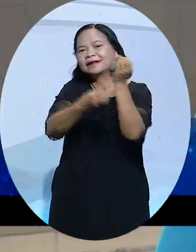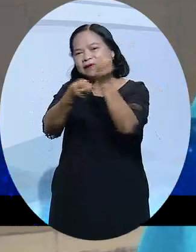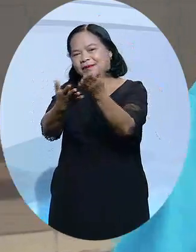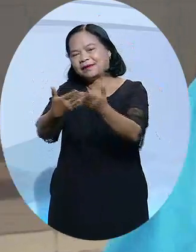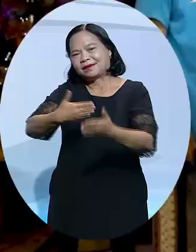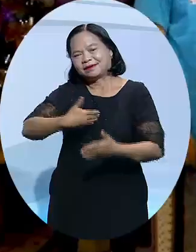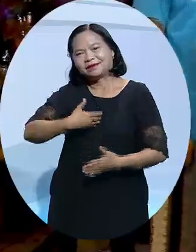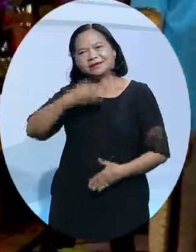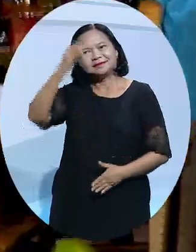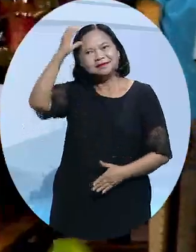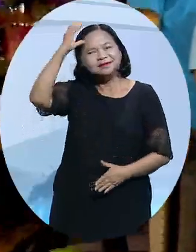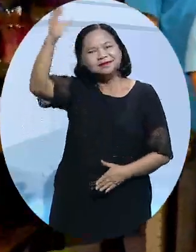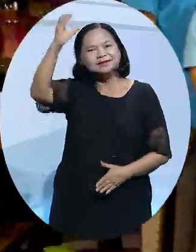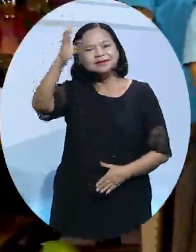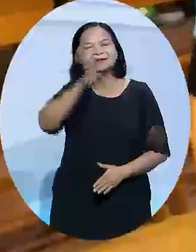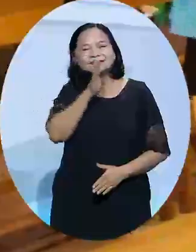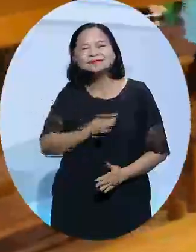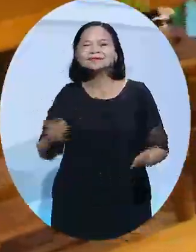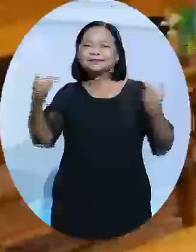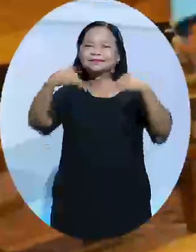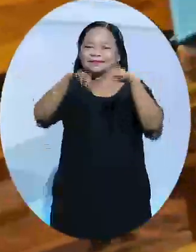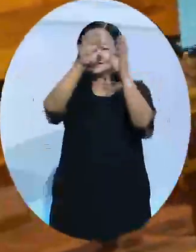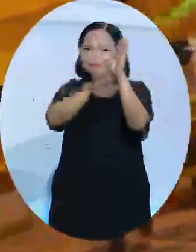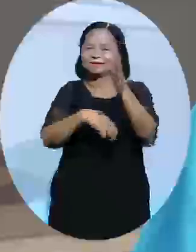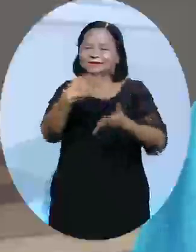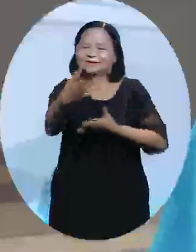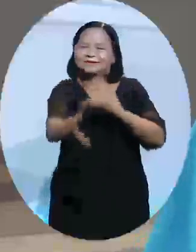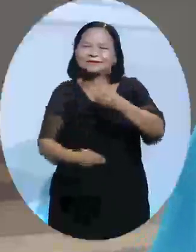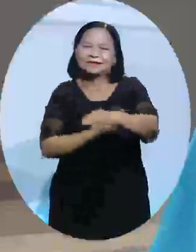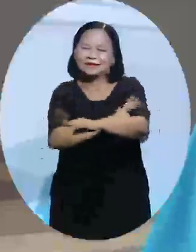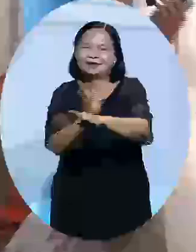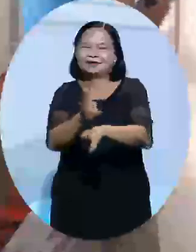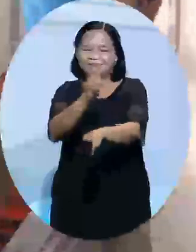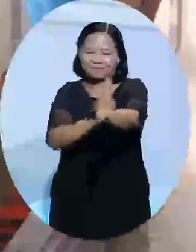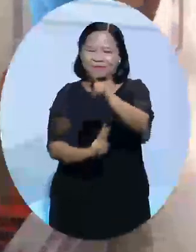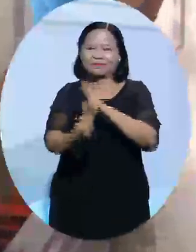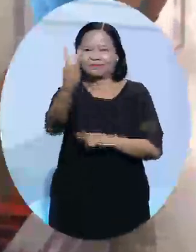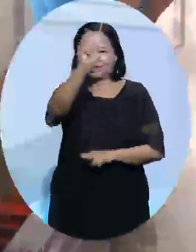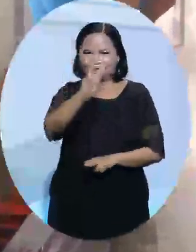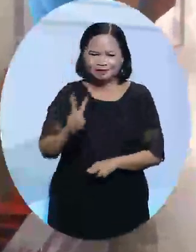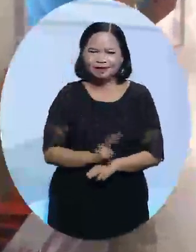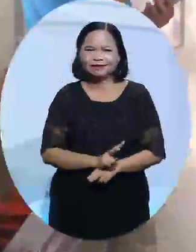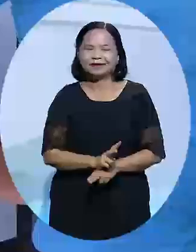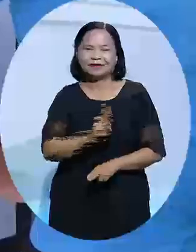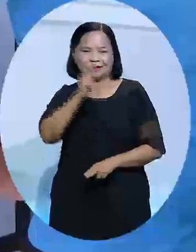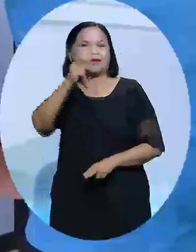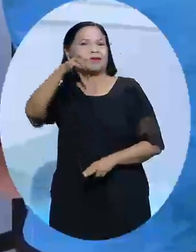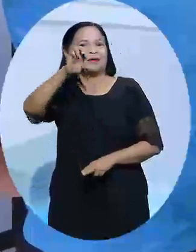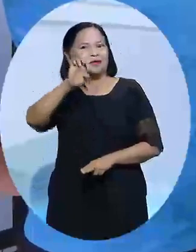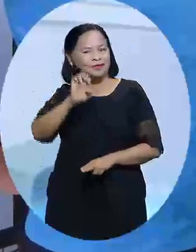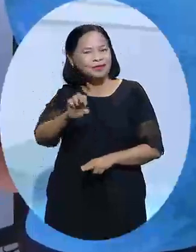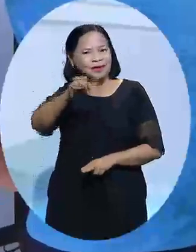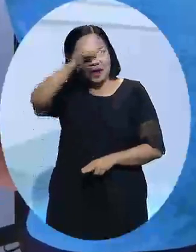kiến thức thực tế, tham gia các chương trình trao đổi văn hóa giữa Pháp và Việt Nam. Roan Norbandi